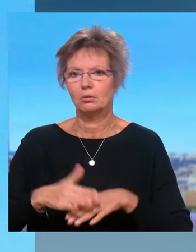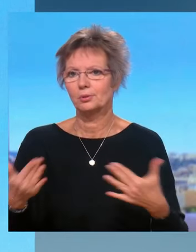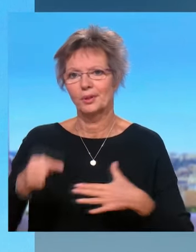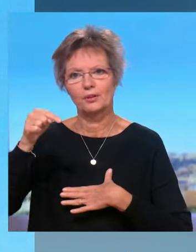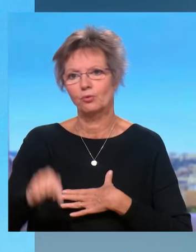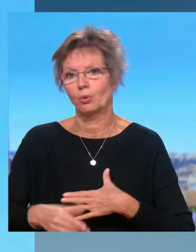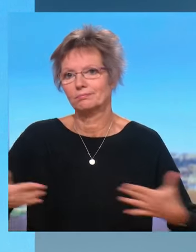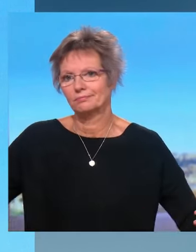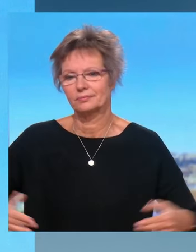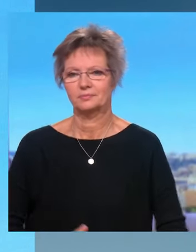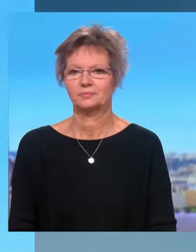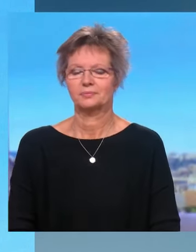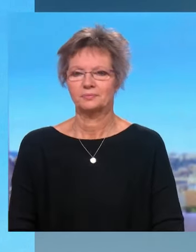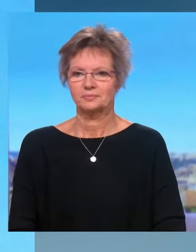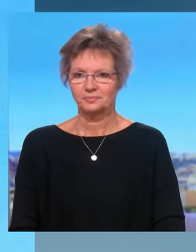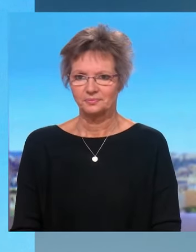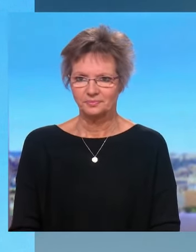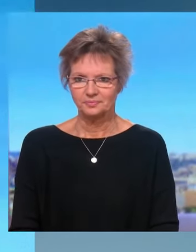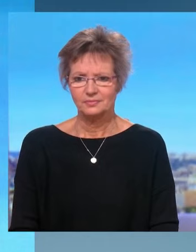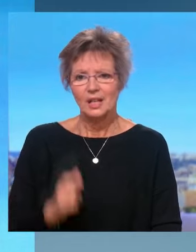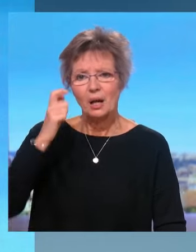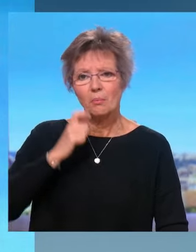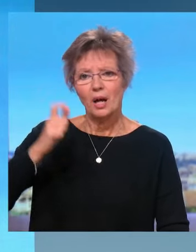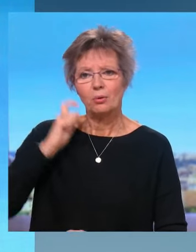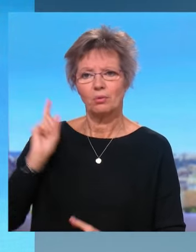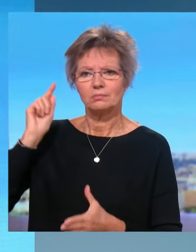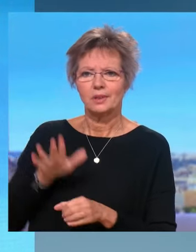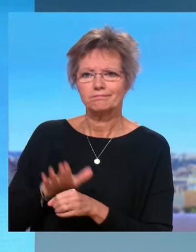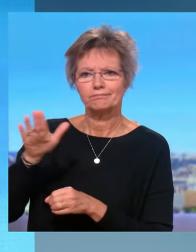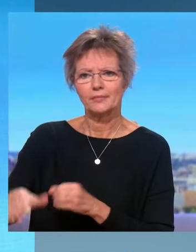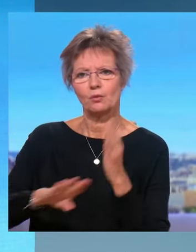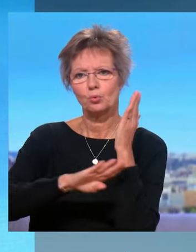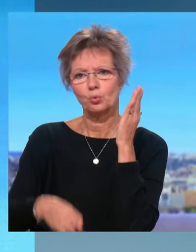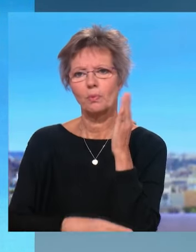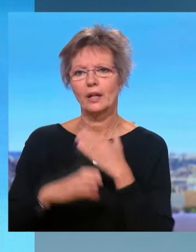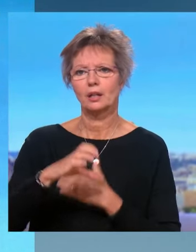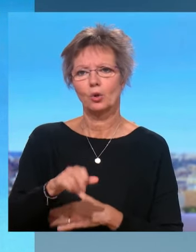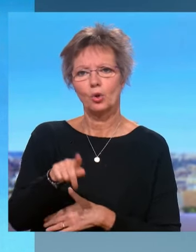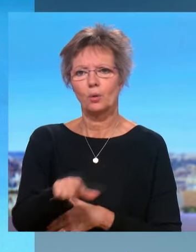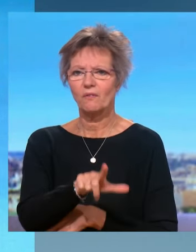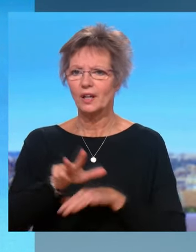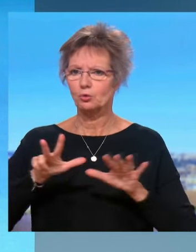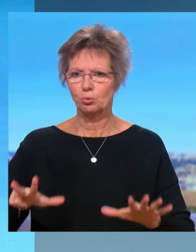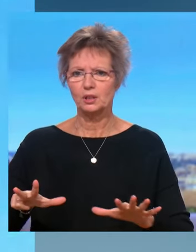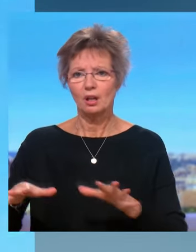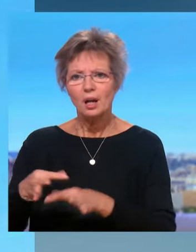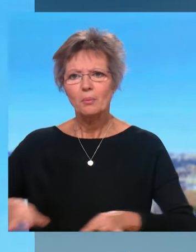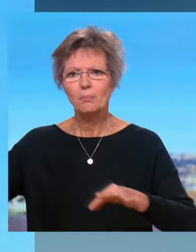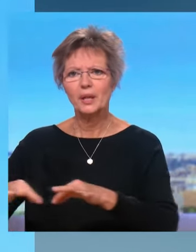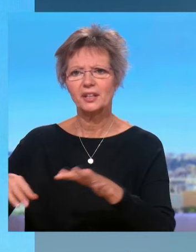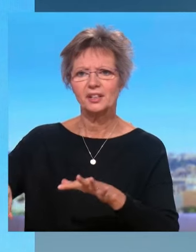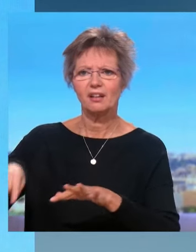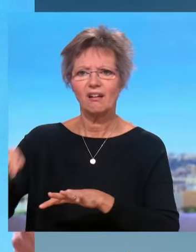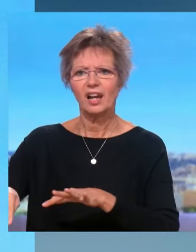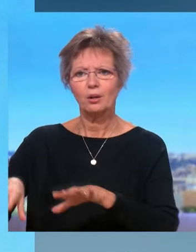pas de pudeur sur cette utilisation. Emmanuel Macron est actuellement à Dubaï pour la COP28. Alors, une COP chez l'un des plus gros producteurs de pétrole qui est présidée